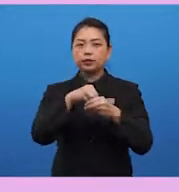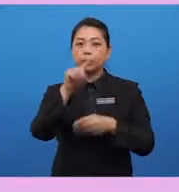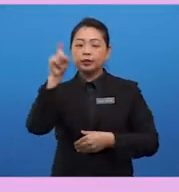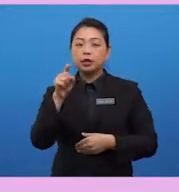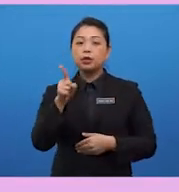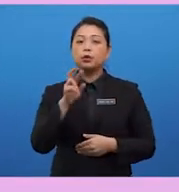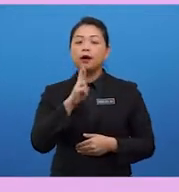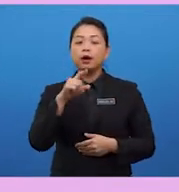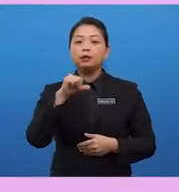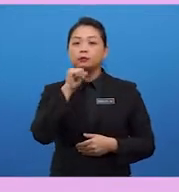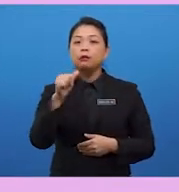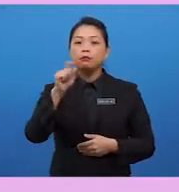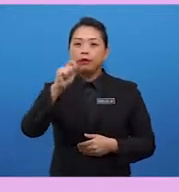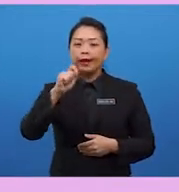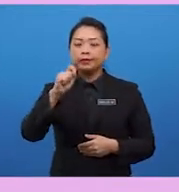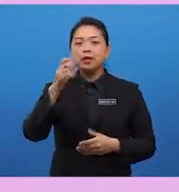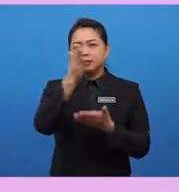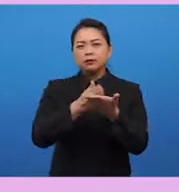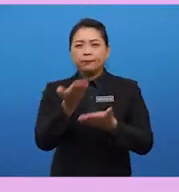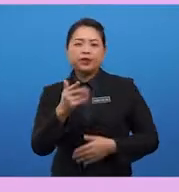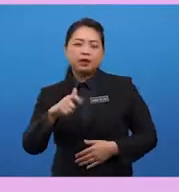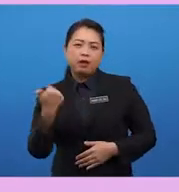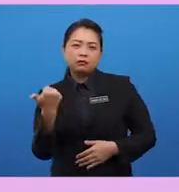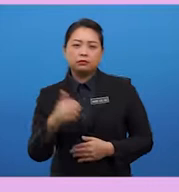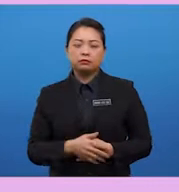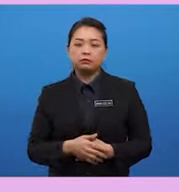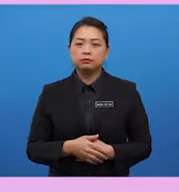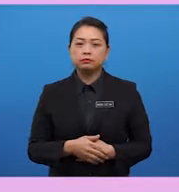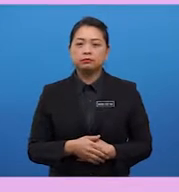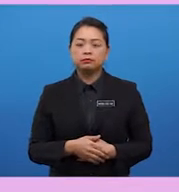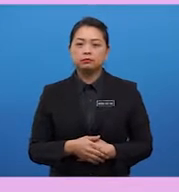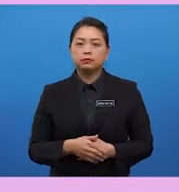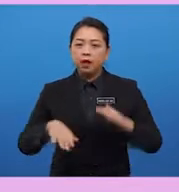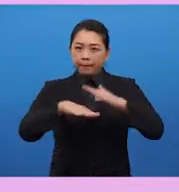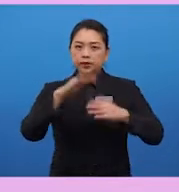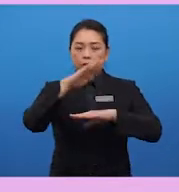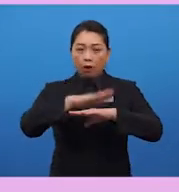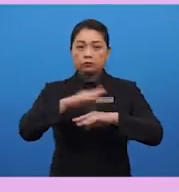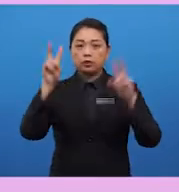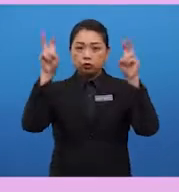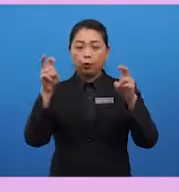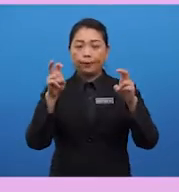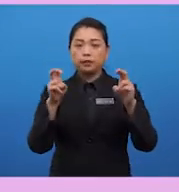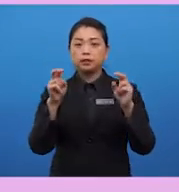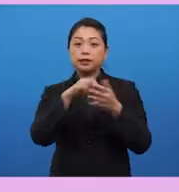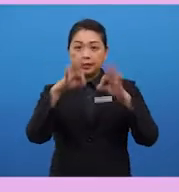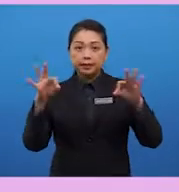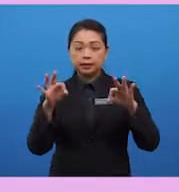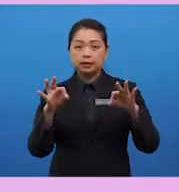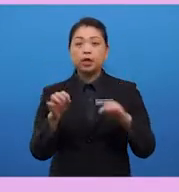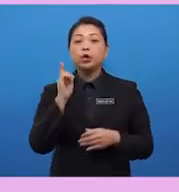not write about something else. It will guide you. So, based on the topic sentence that you have written,